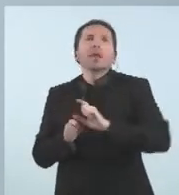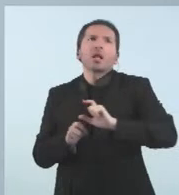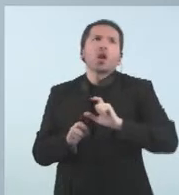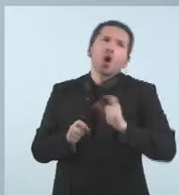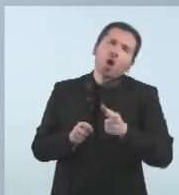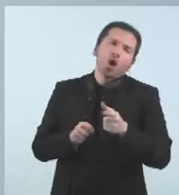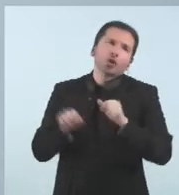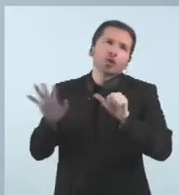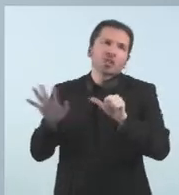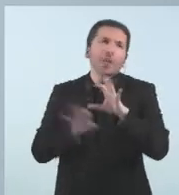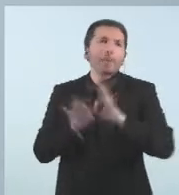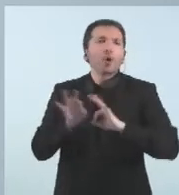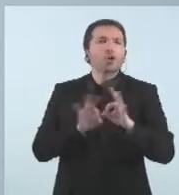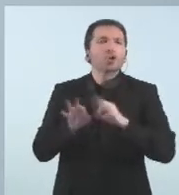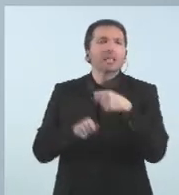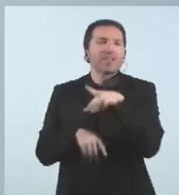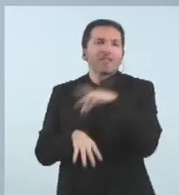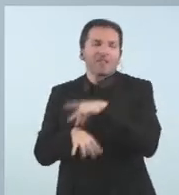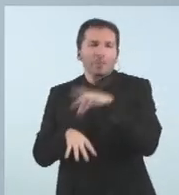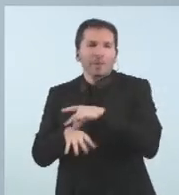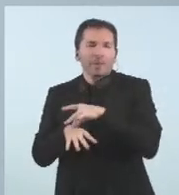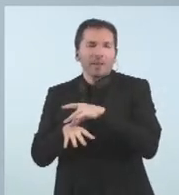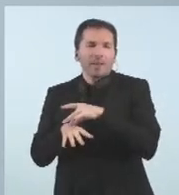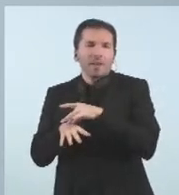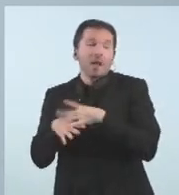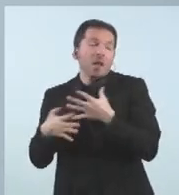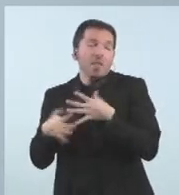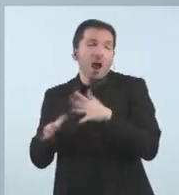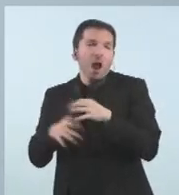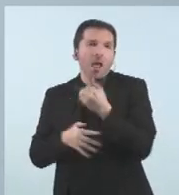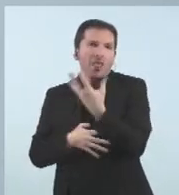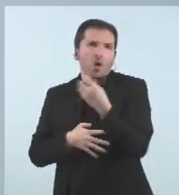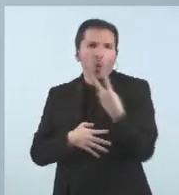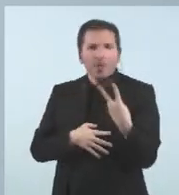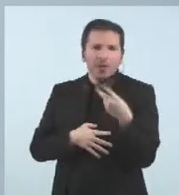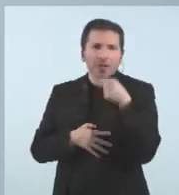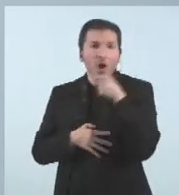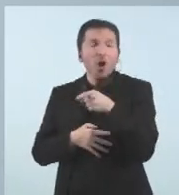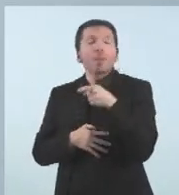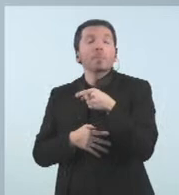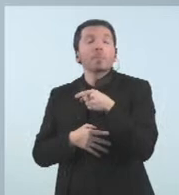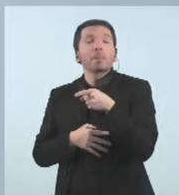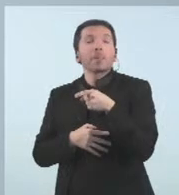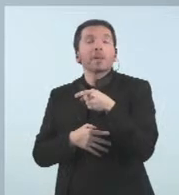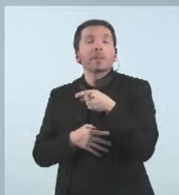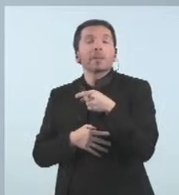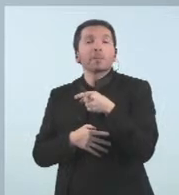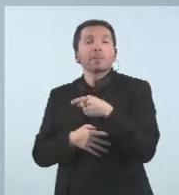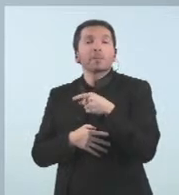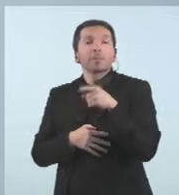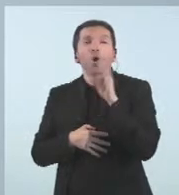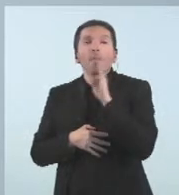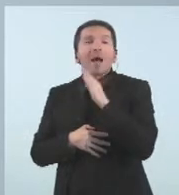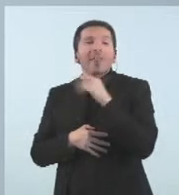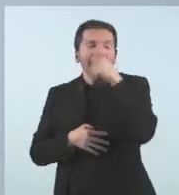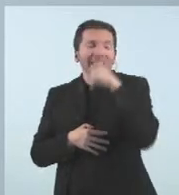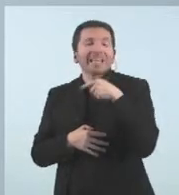6%, hi ha de malaltia comuna n'hi 52, d'accidents n'hi ha 10 i per maternitat n'hi ha 12.